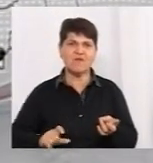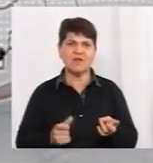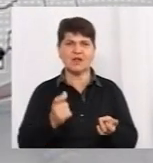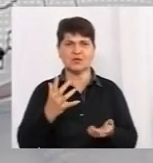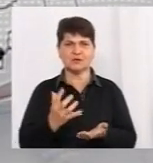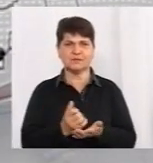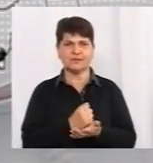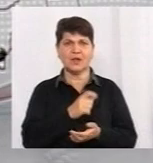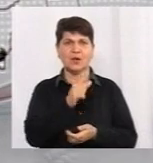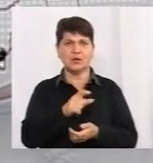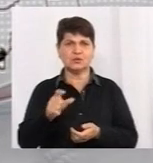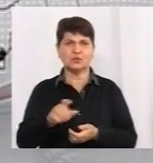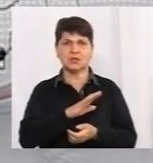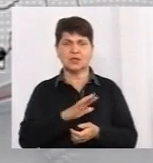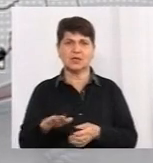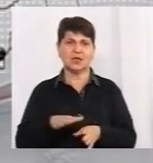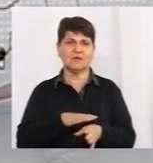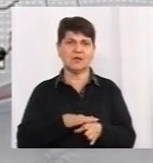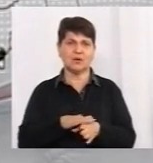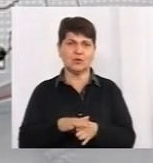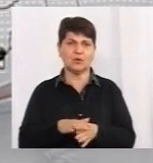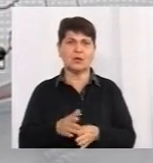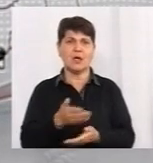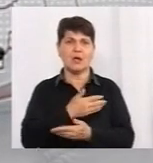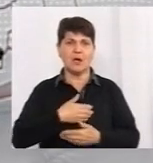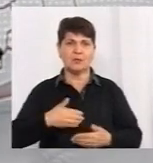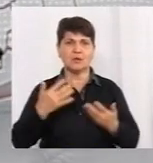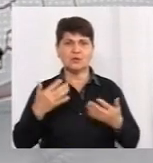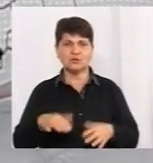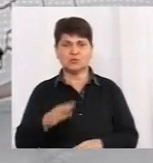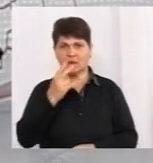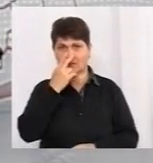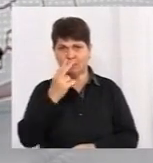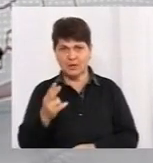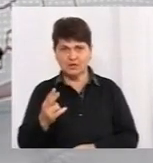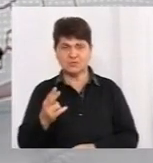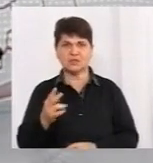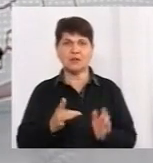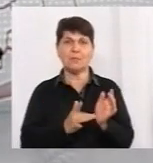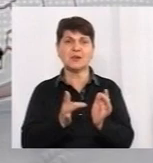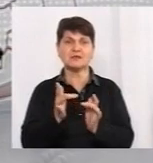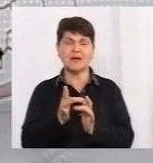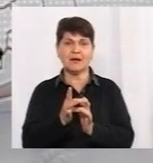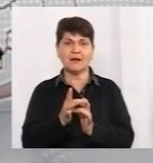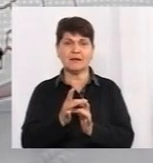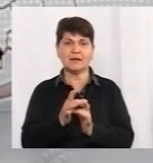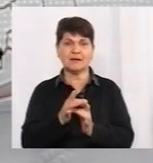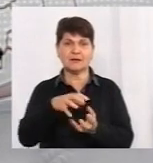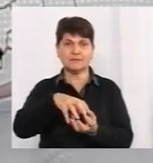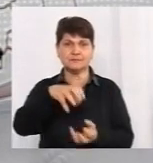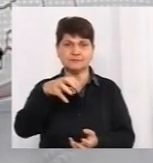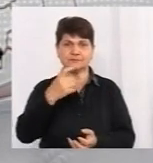коли люди вже не виконують, а ми вже бачили пасхальних свят, це